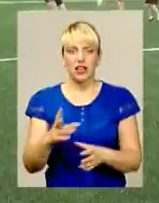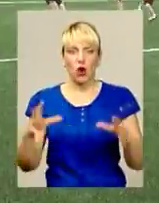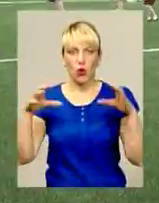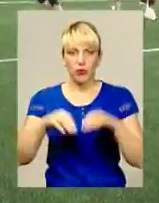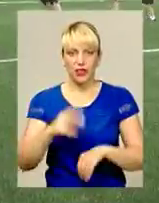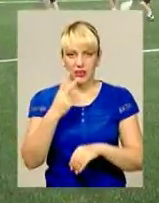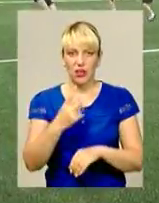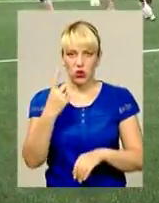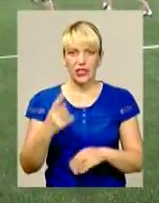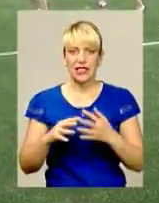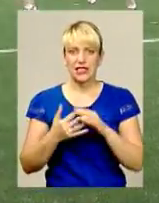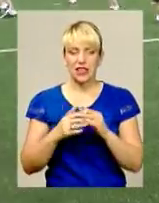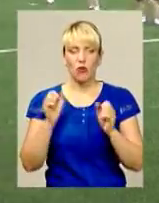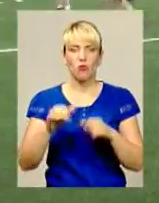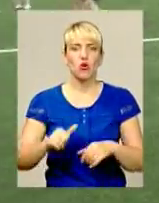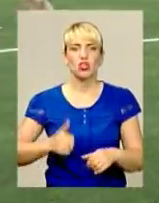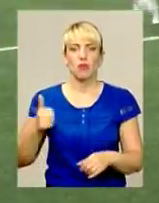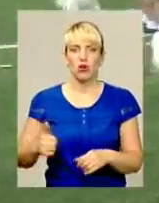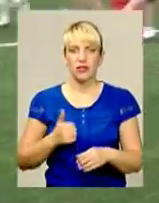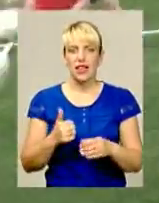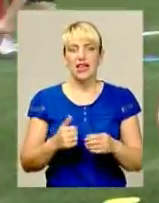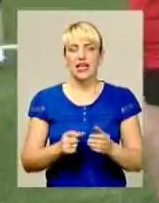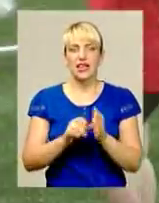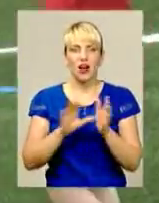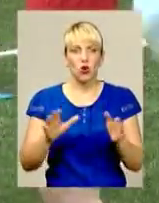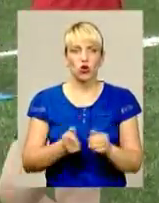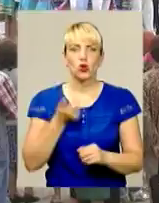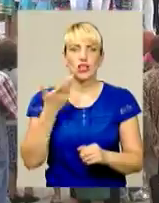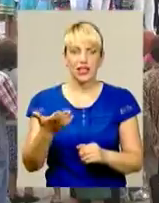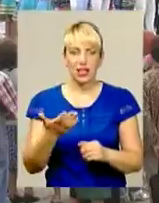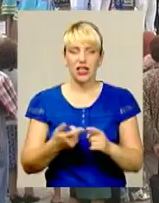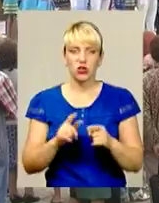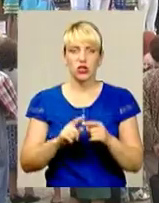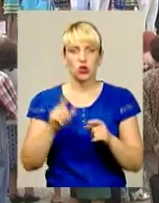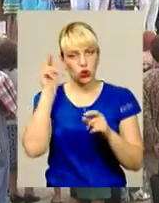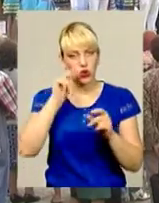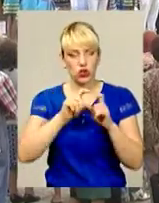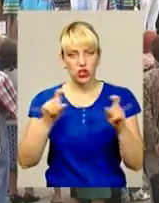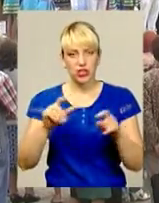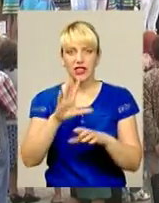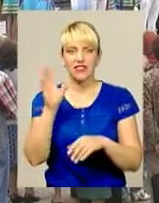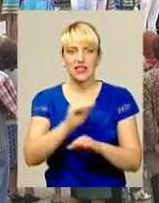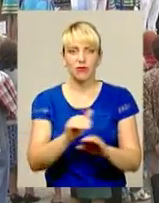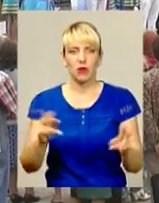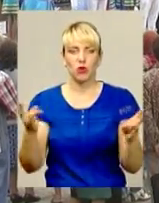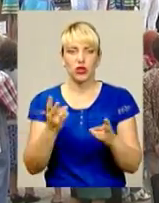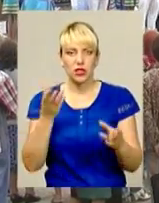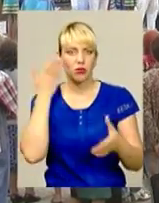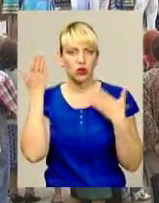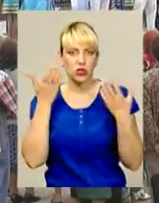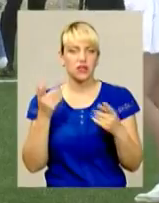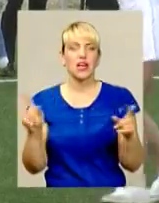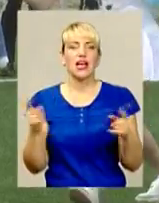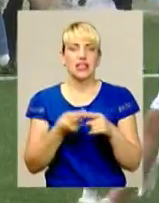похизуватися рекордною кількістю навчальних закладів та дітей у них. І всім школярам потрібне корисне дозвілля, яким безсумнівів є спорт. Тому